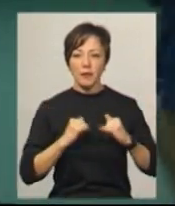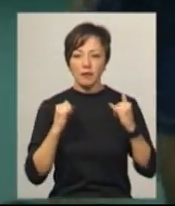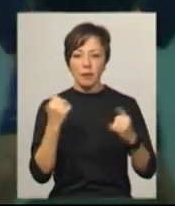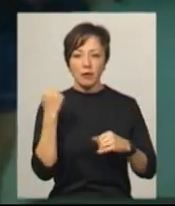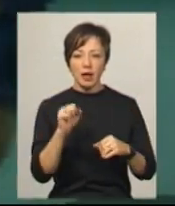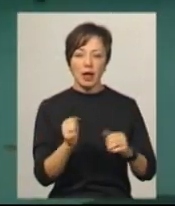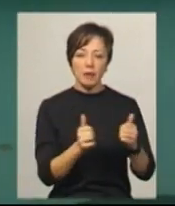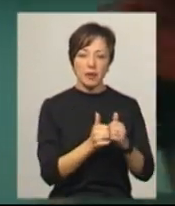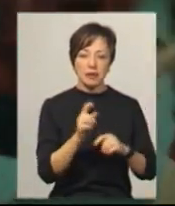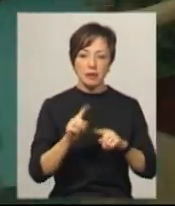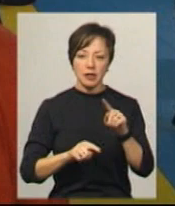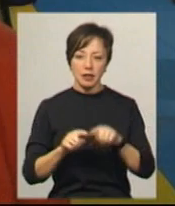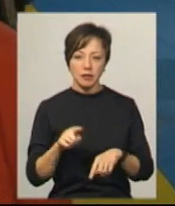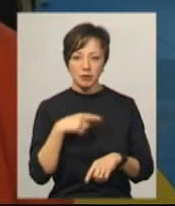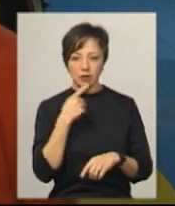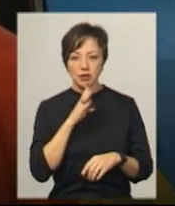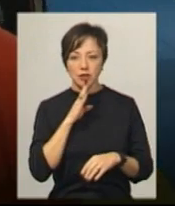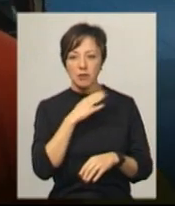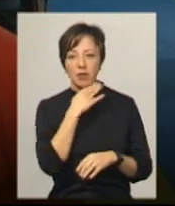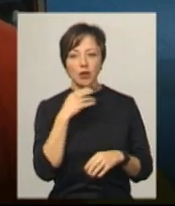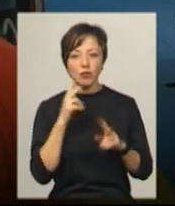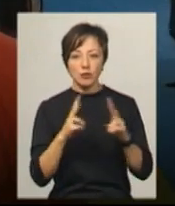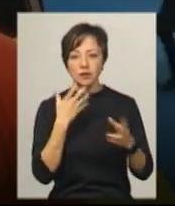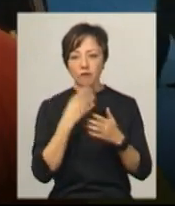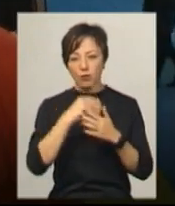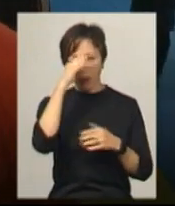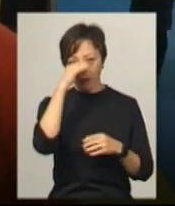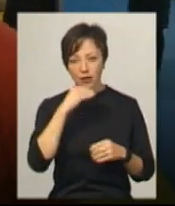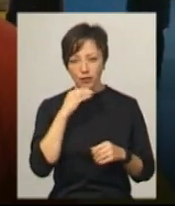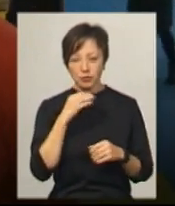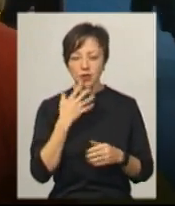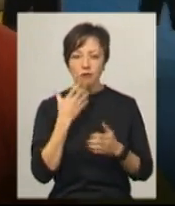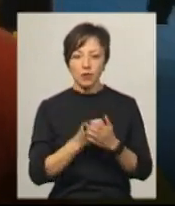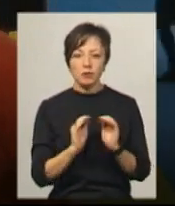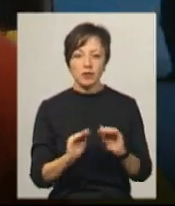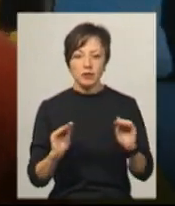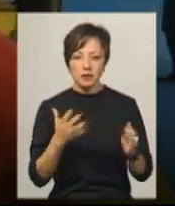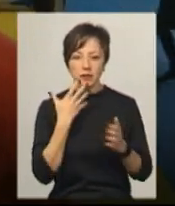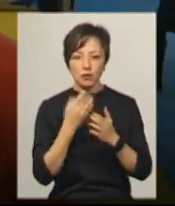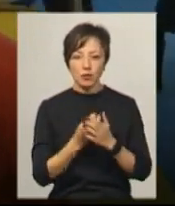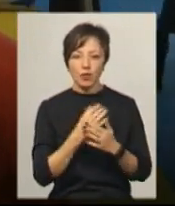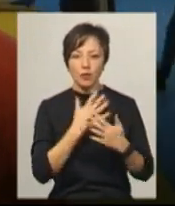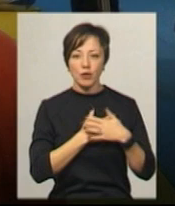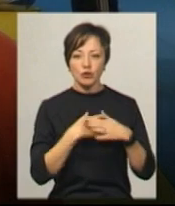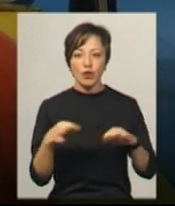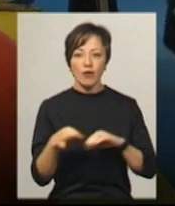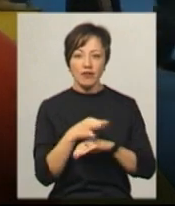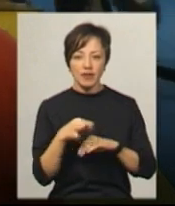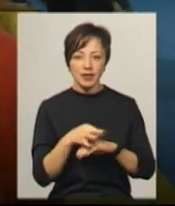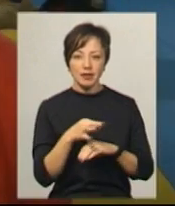рідним і близьким, ділиться спортсменка. У багатьому, своєму батькові, своїм дітям, своєму любому чоловіку,